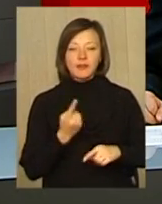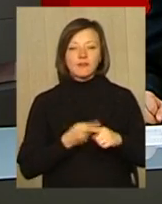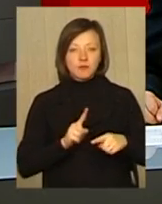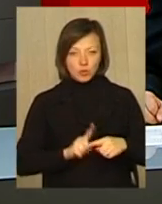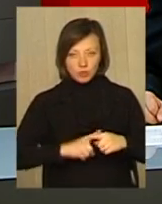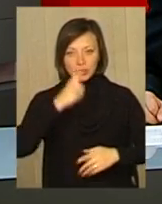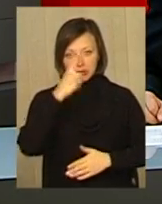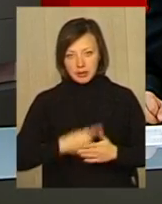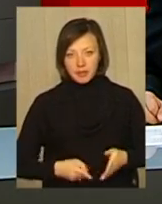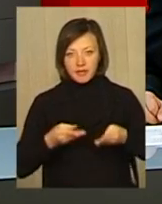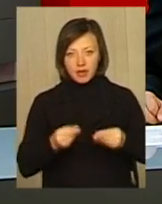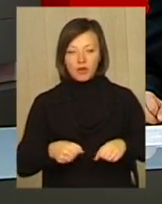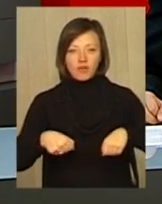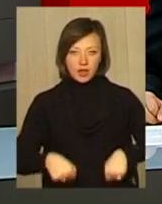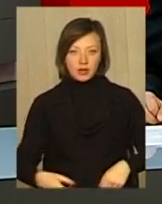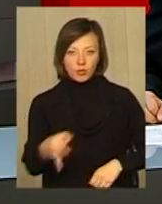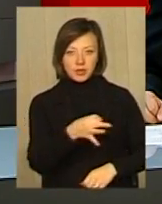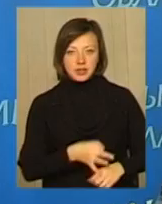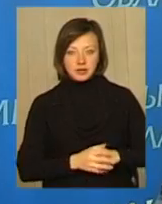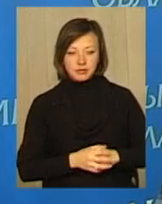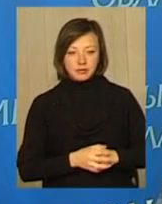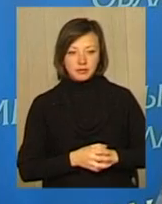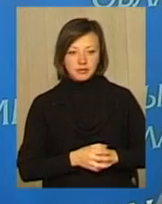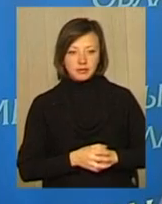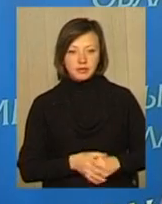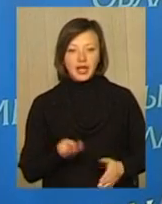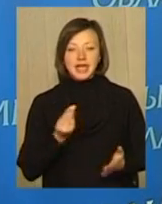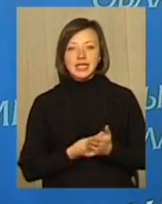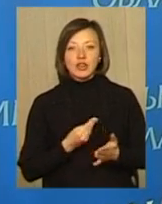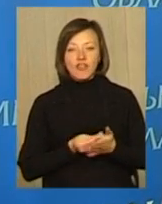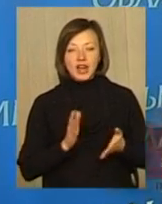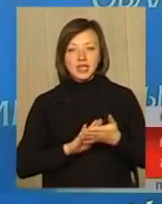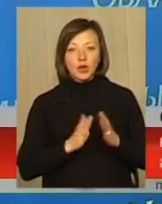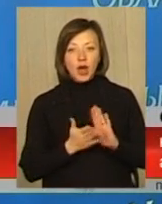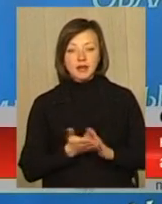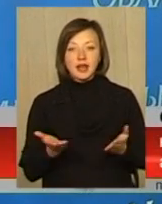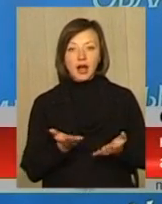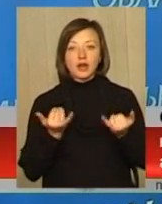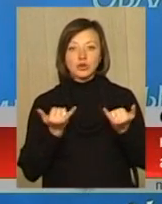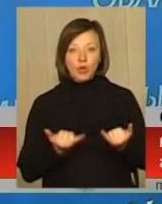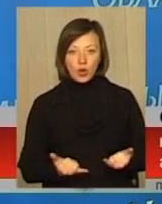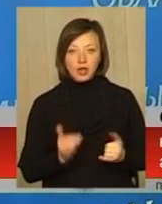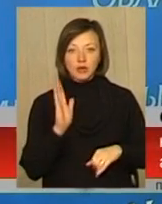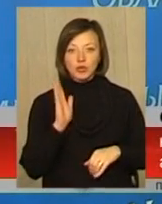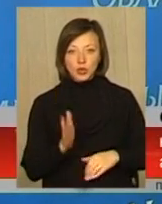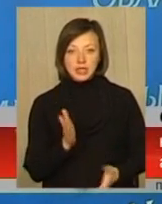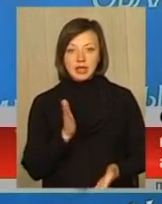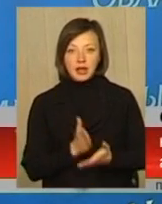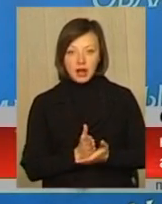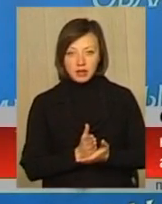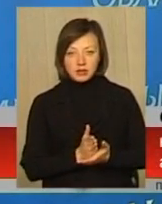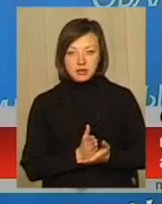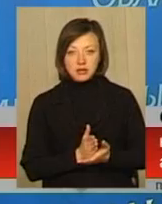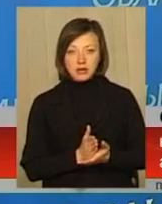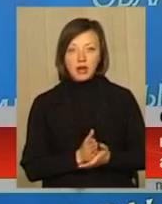цьому запевняють посадовці краю. Цінова ситуація, яка сьогодні буде складатися, вона